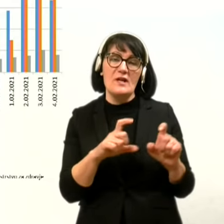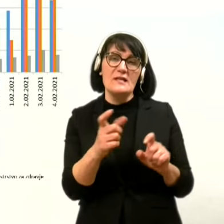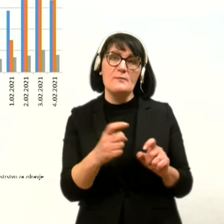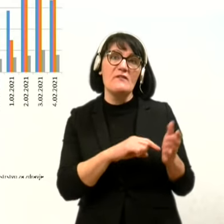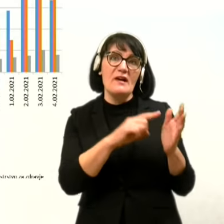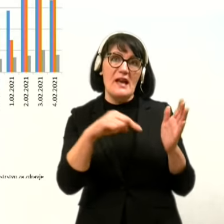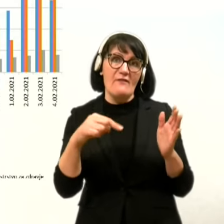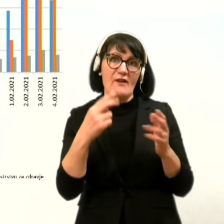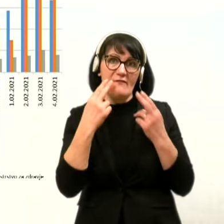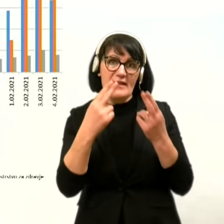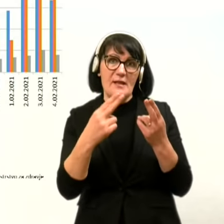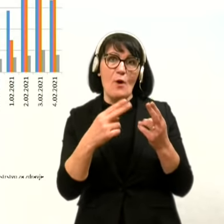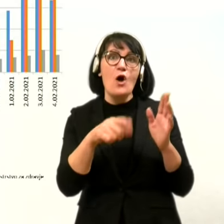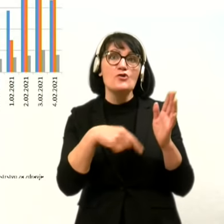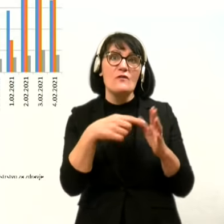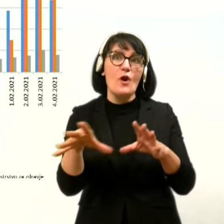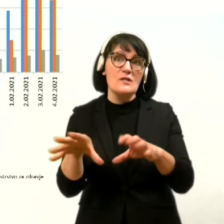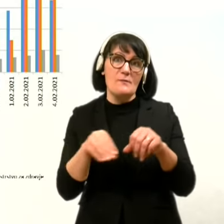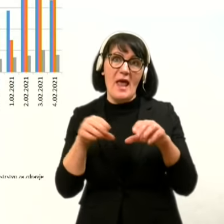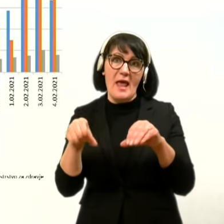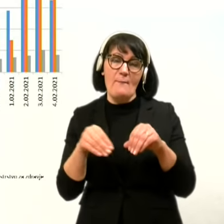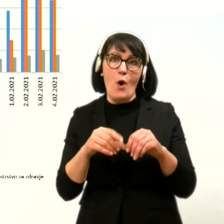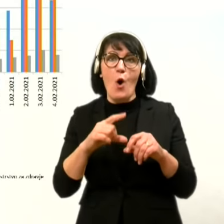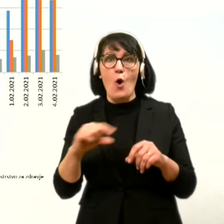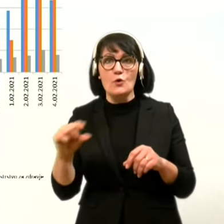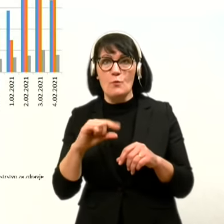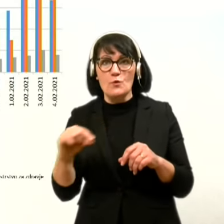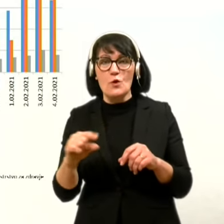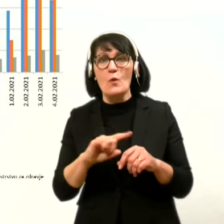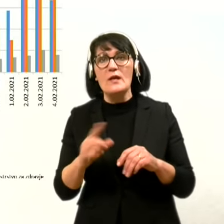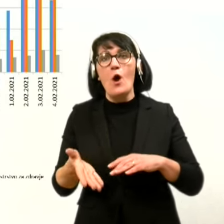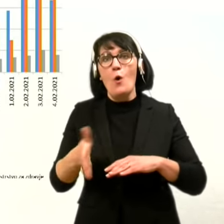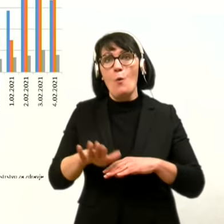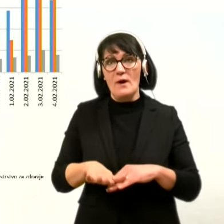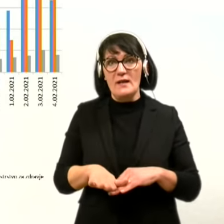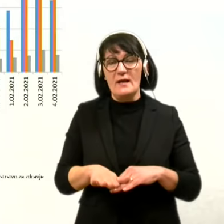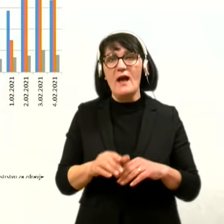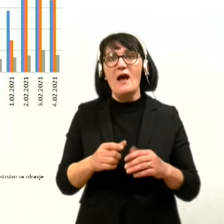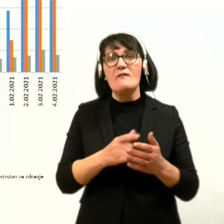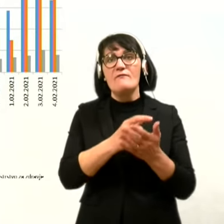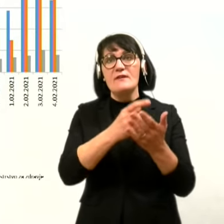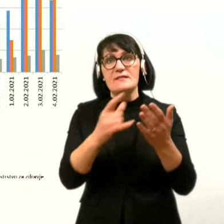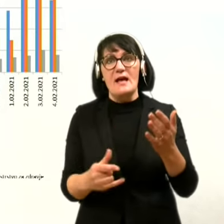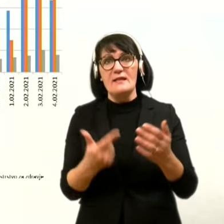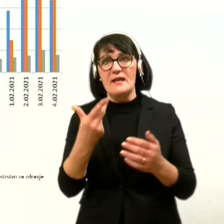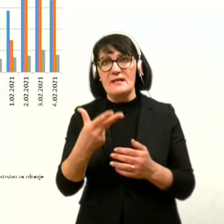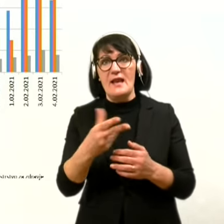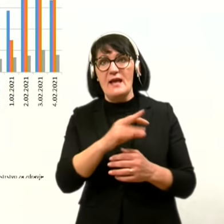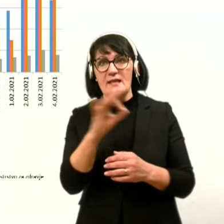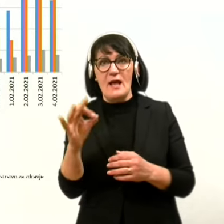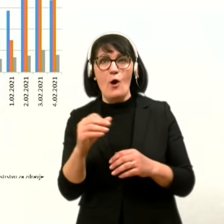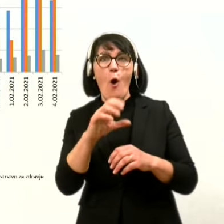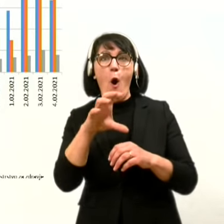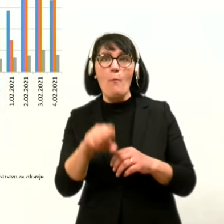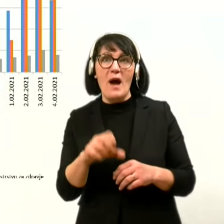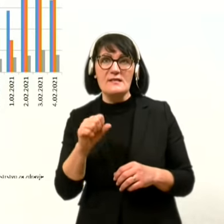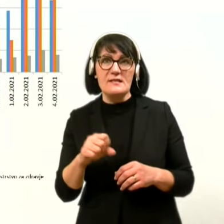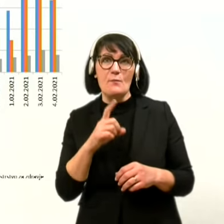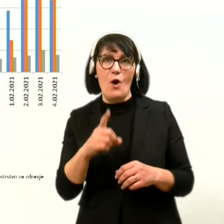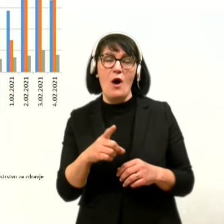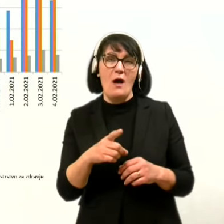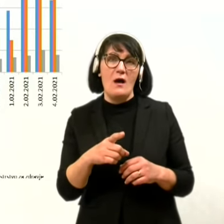grafa je razvidno število sprejemov, odpustov in pa umrlih. V zadnjih treh dneh opazimo trend